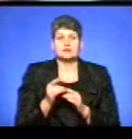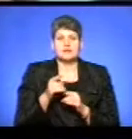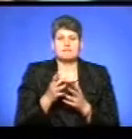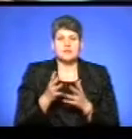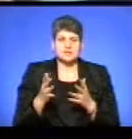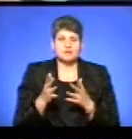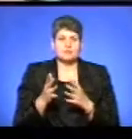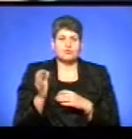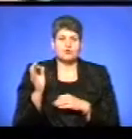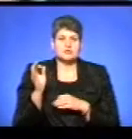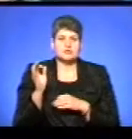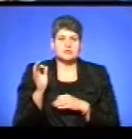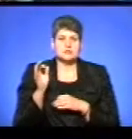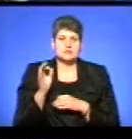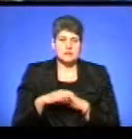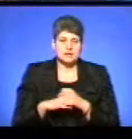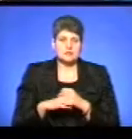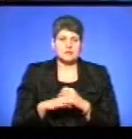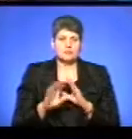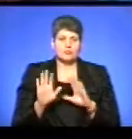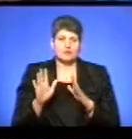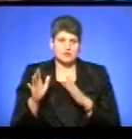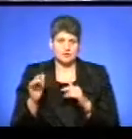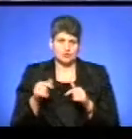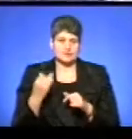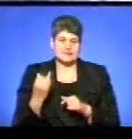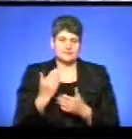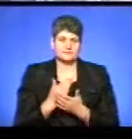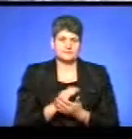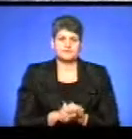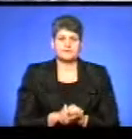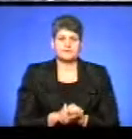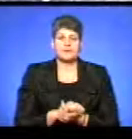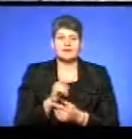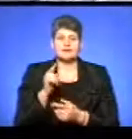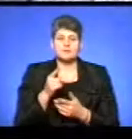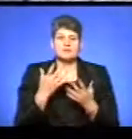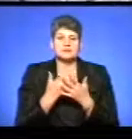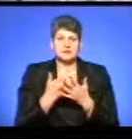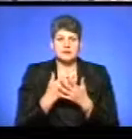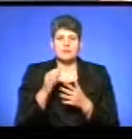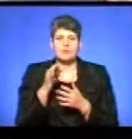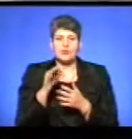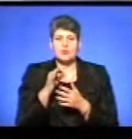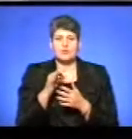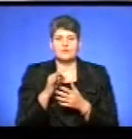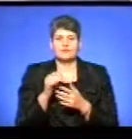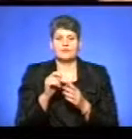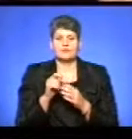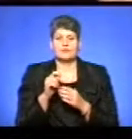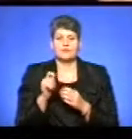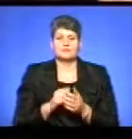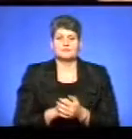західні, про події на Заході мені цікаво. На екрані трейлер до фільму «Червоний безлінії фронту». В